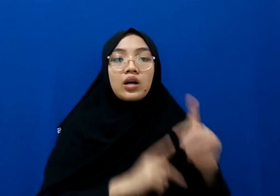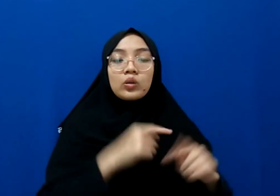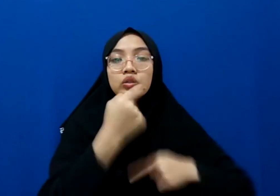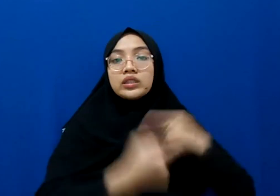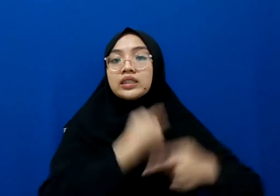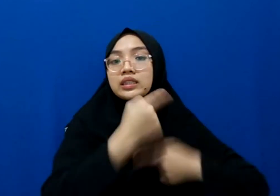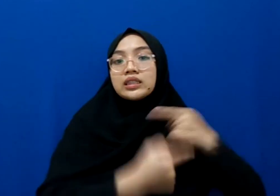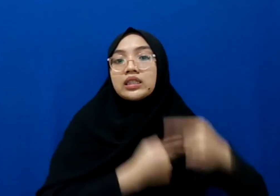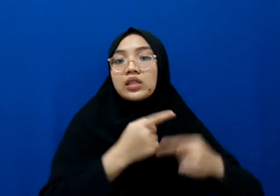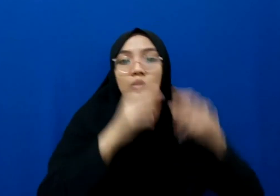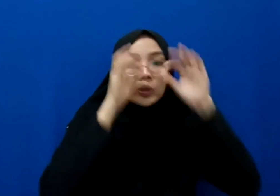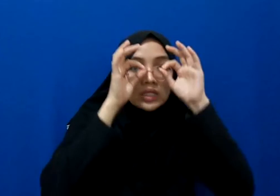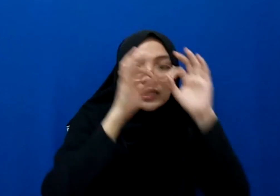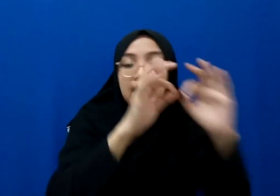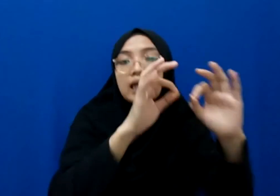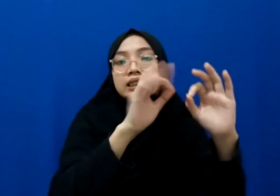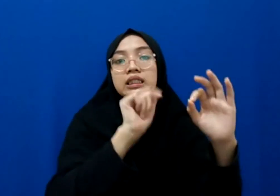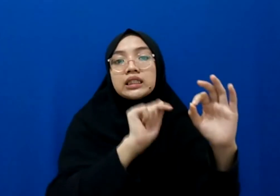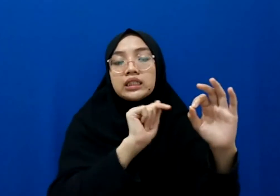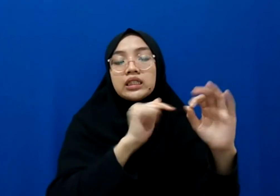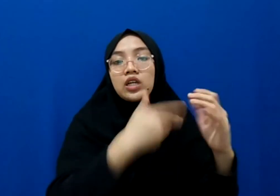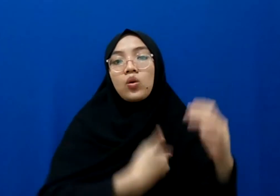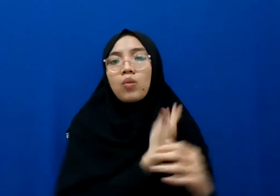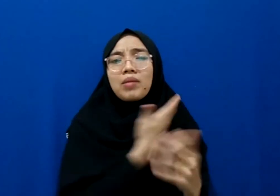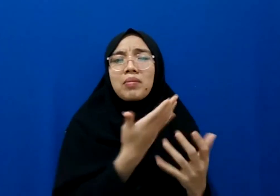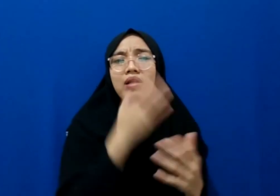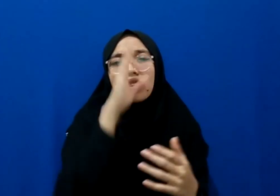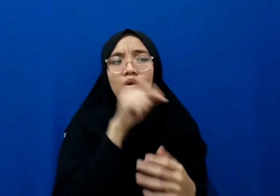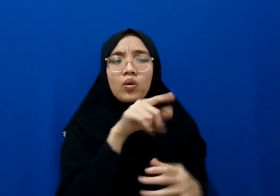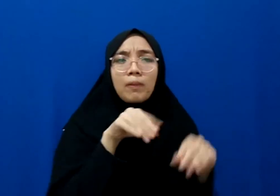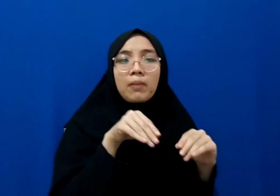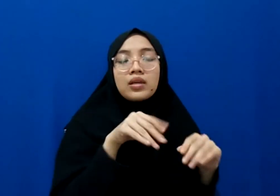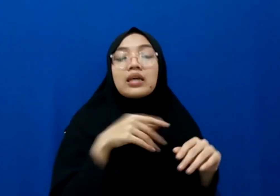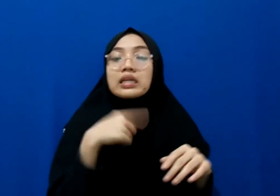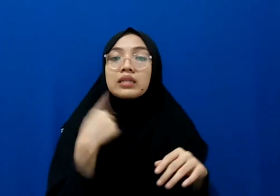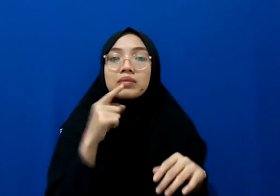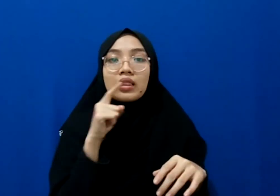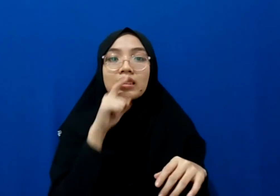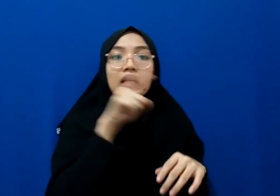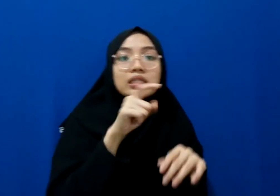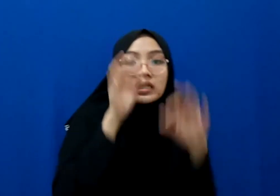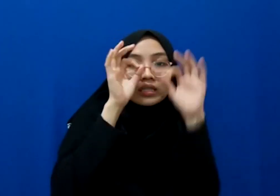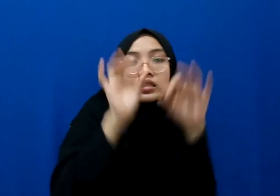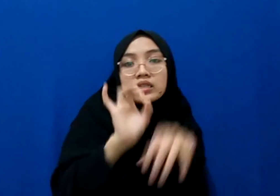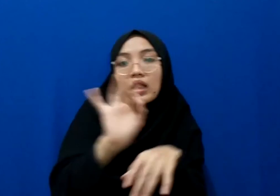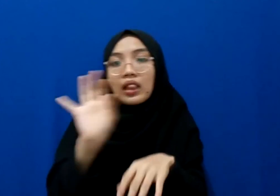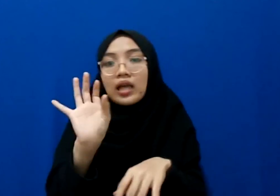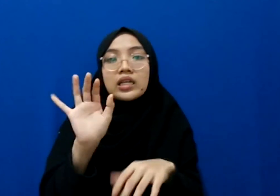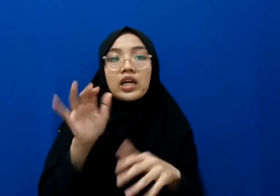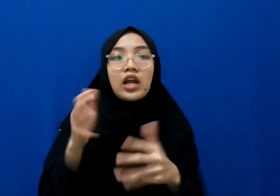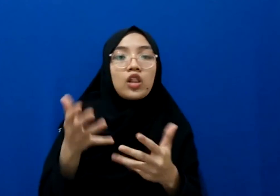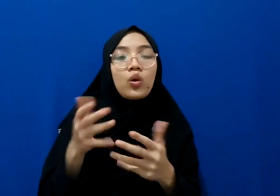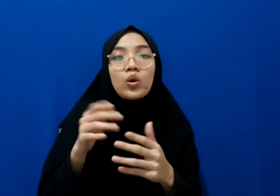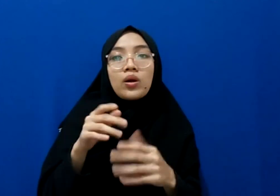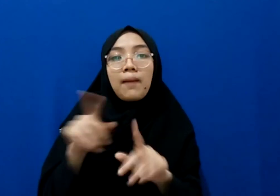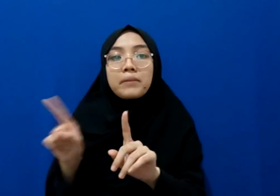atau kesaksian dari saksi korban ya kita bisa tanya saksi mata yang lain atau kita bisa tanya pada